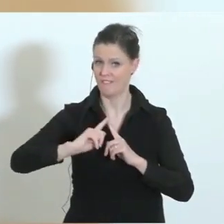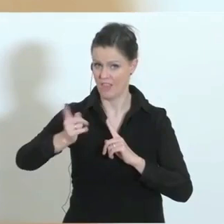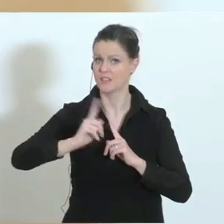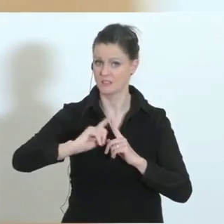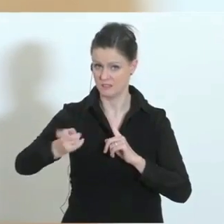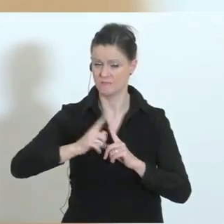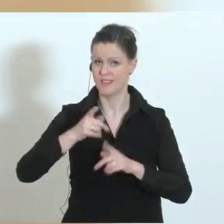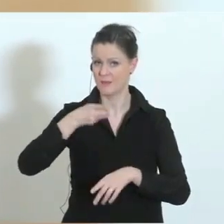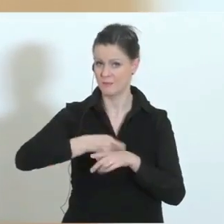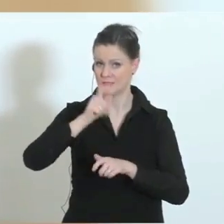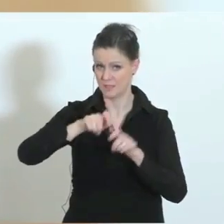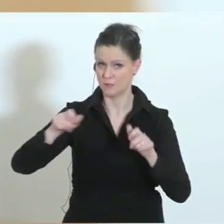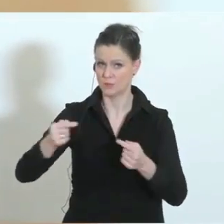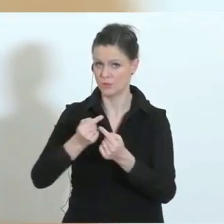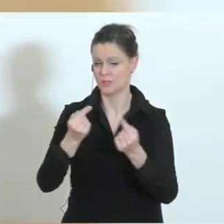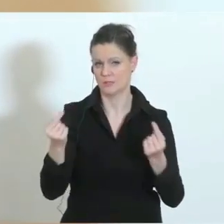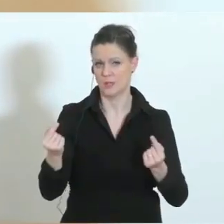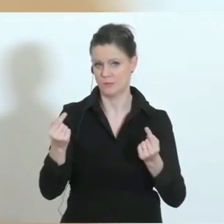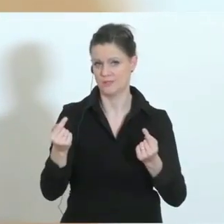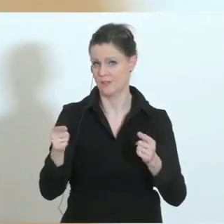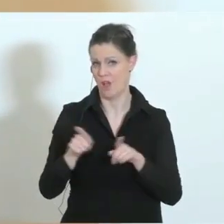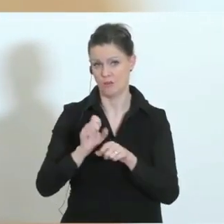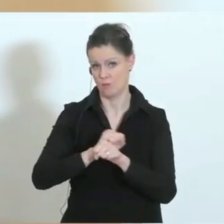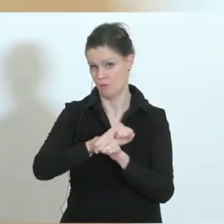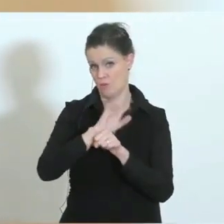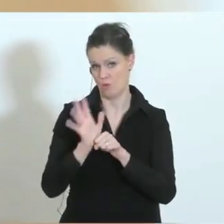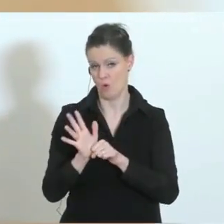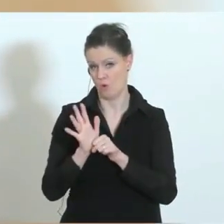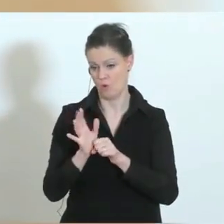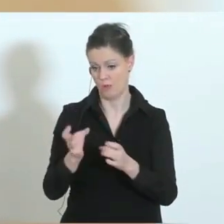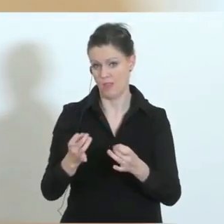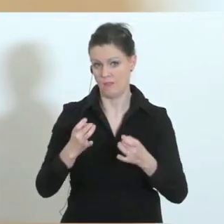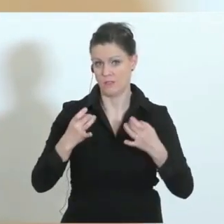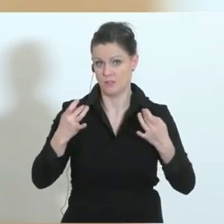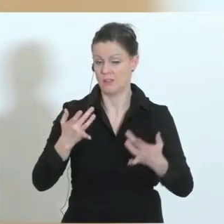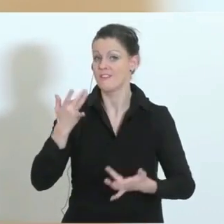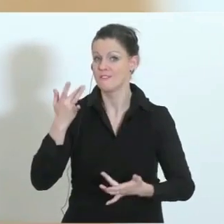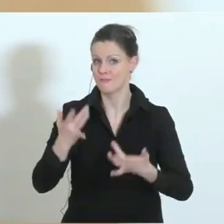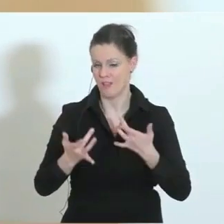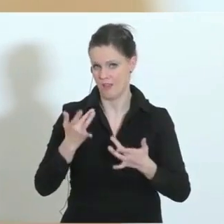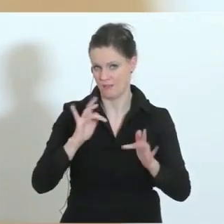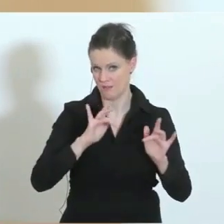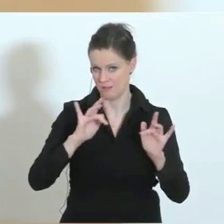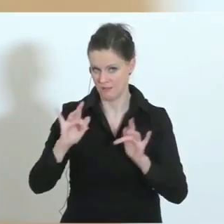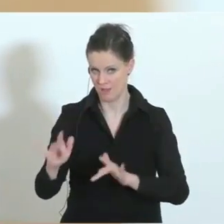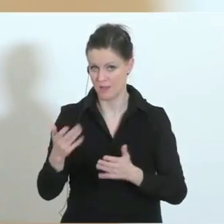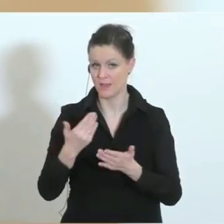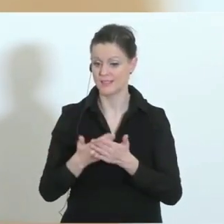Patienten, Patientinnen, die auch Corona mitbringen können. Deswegen haben wir einerseits die